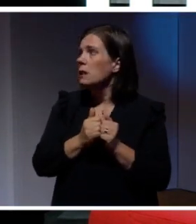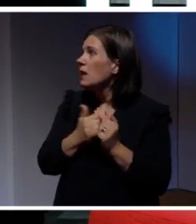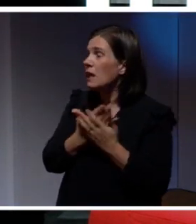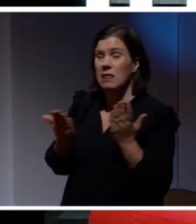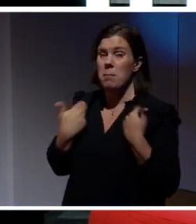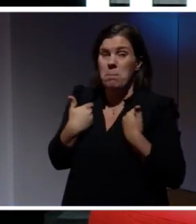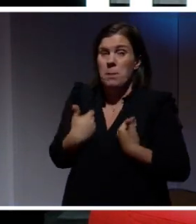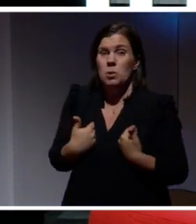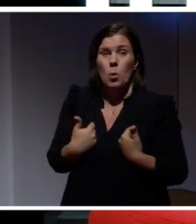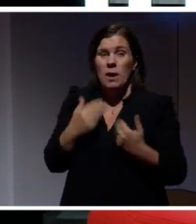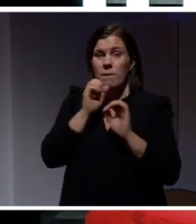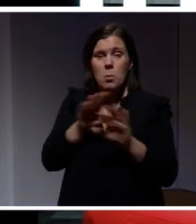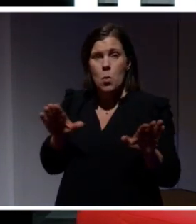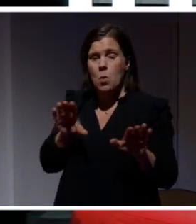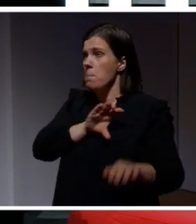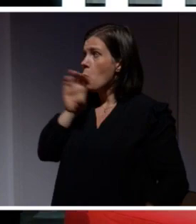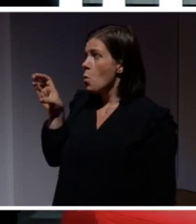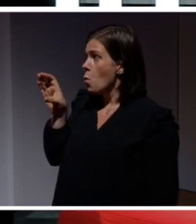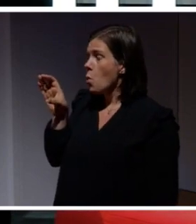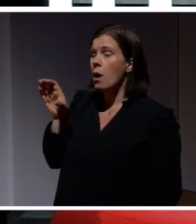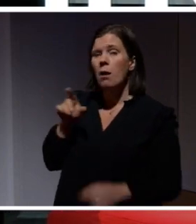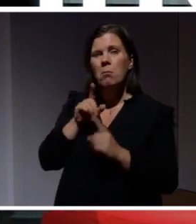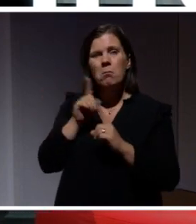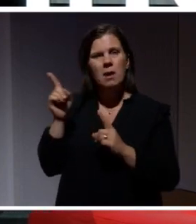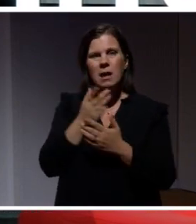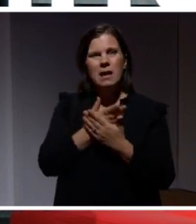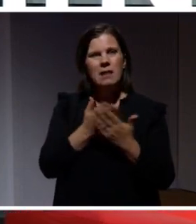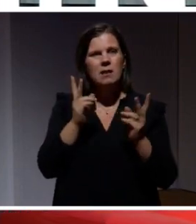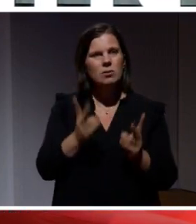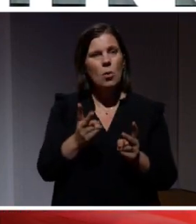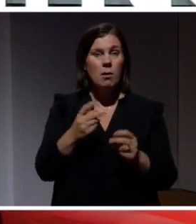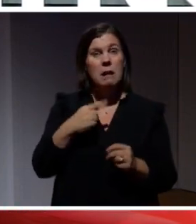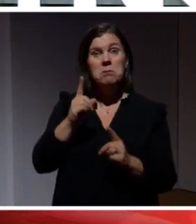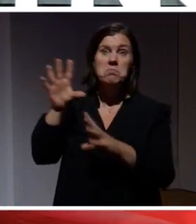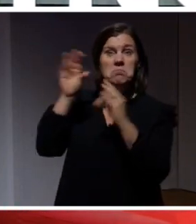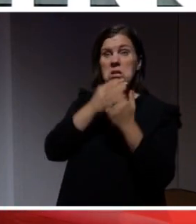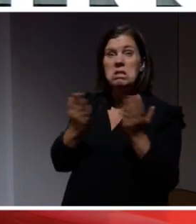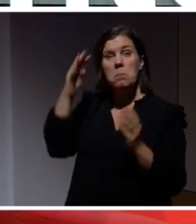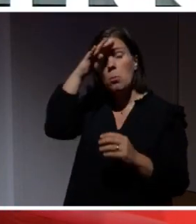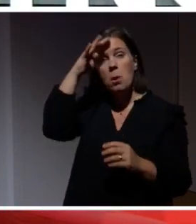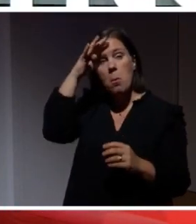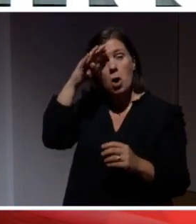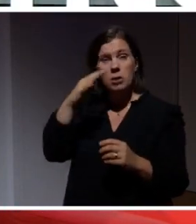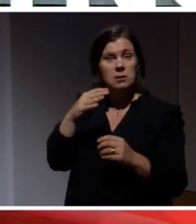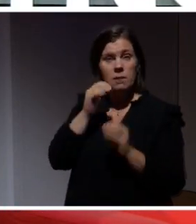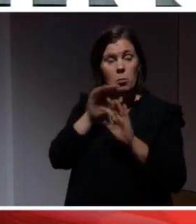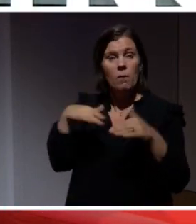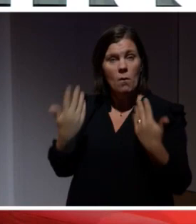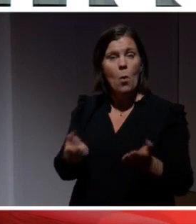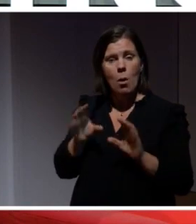personlig information på den här sidan. Så man skulle kunna tänka sig att det här är en oproblematisk information för oss att trycka ut.